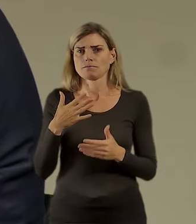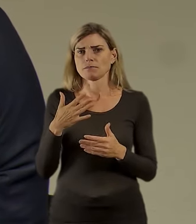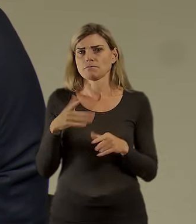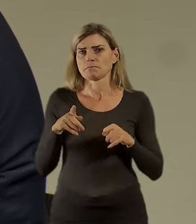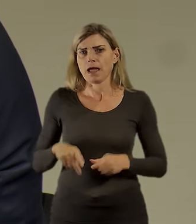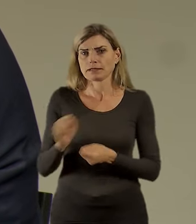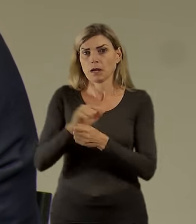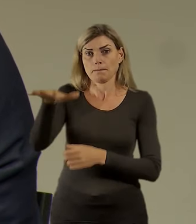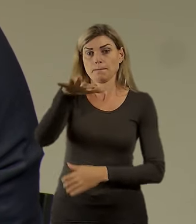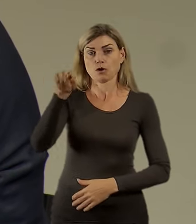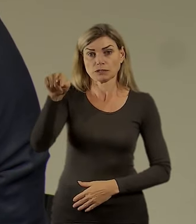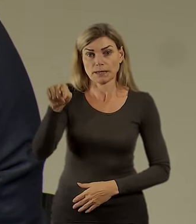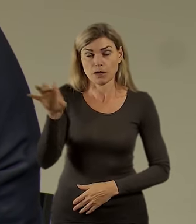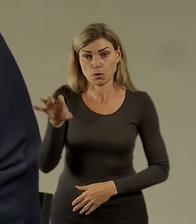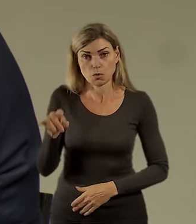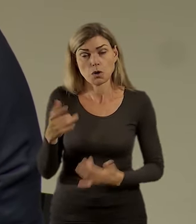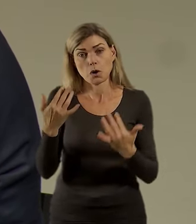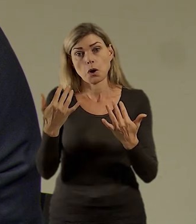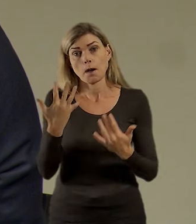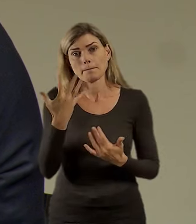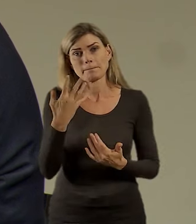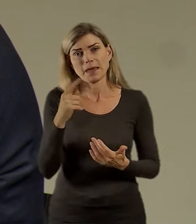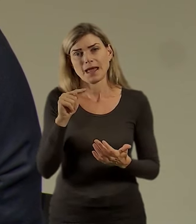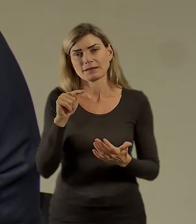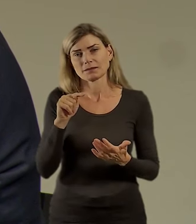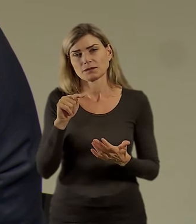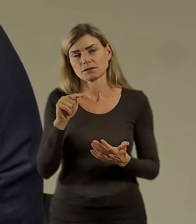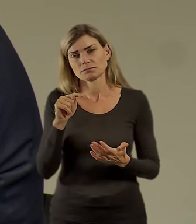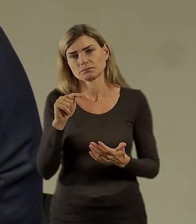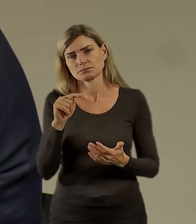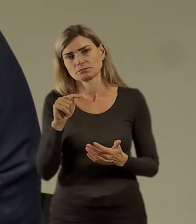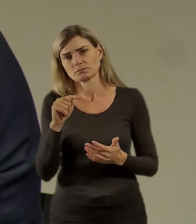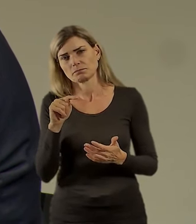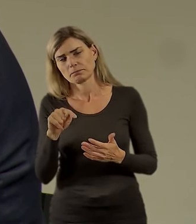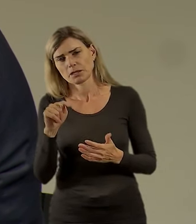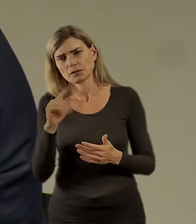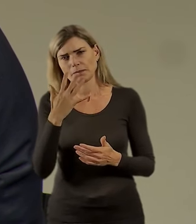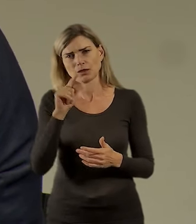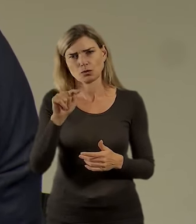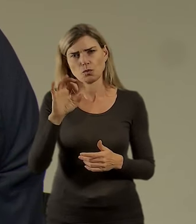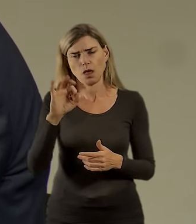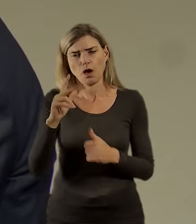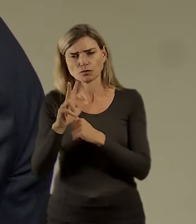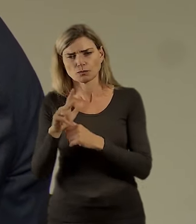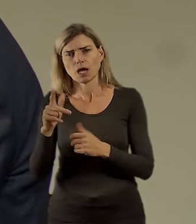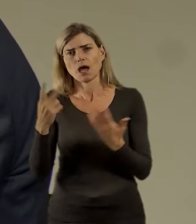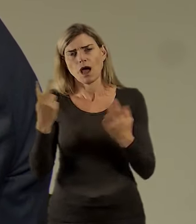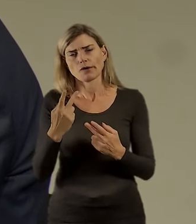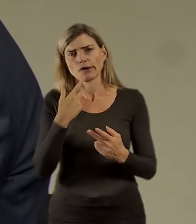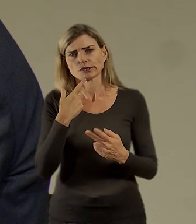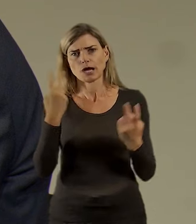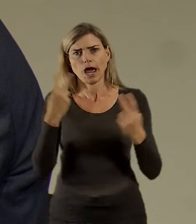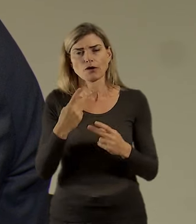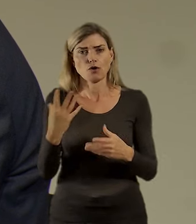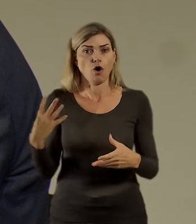tu práci, pokud možno 5.0, případně v 18.0, vnímáme jako integrální součást toho